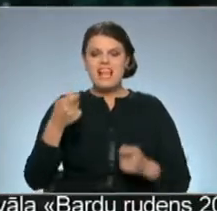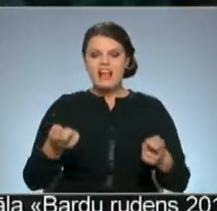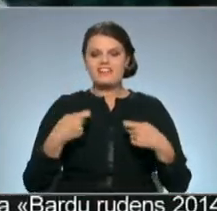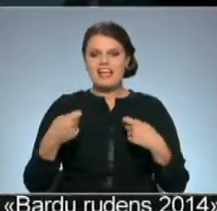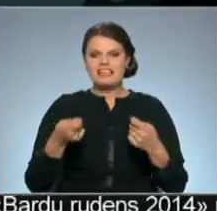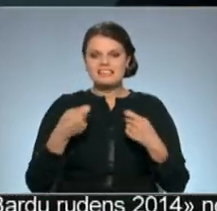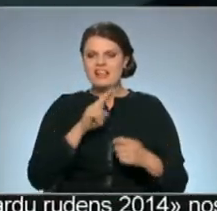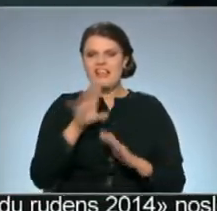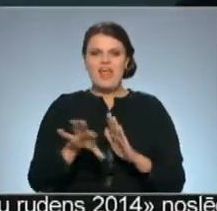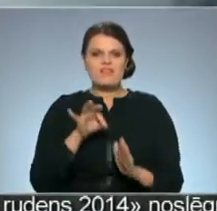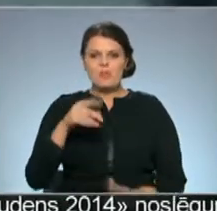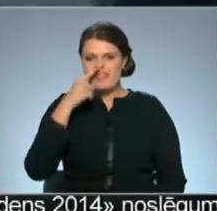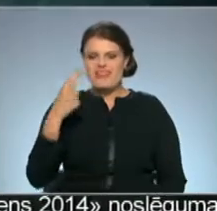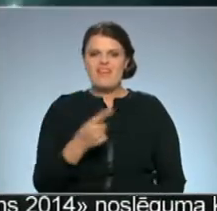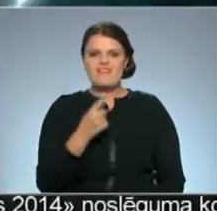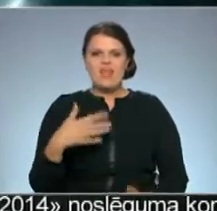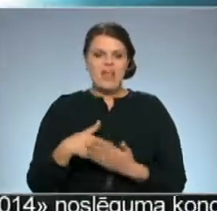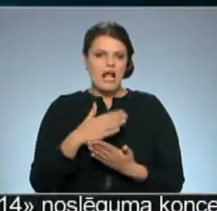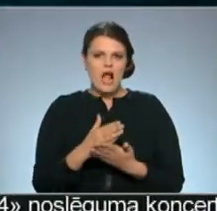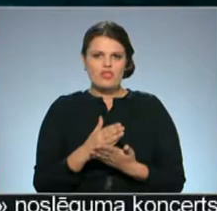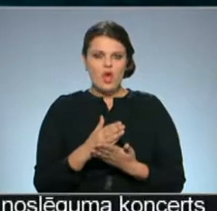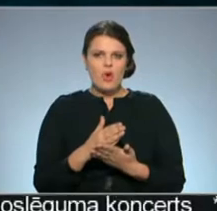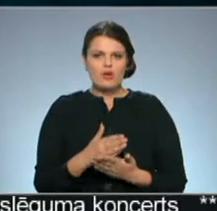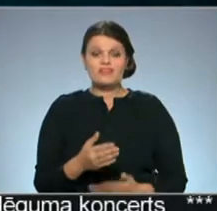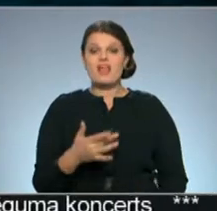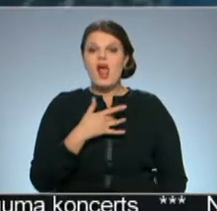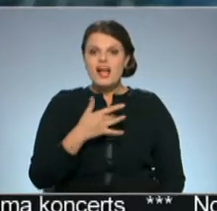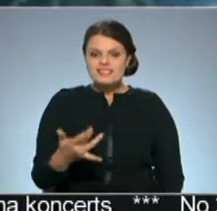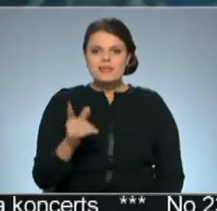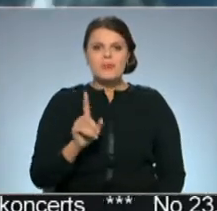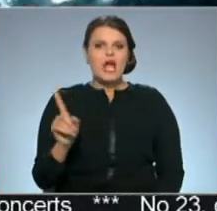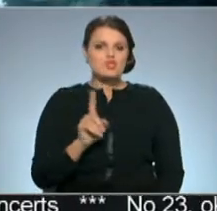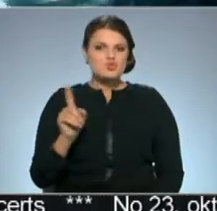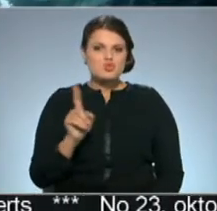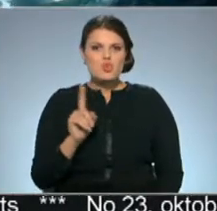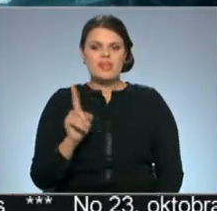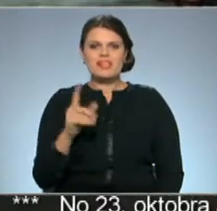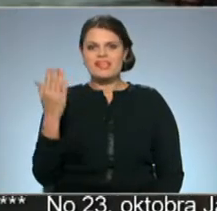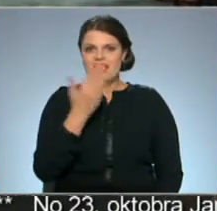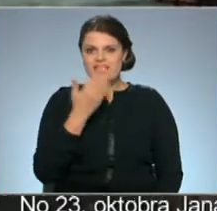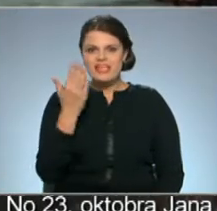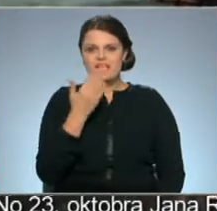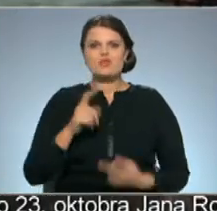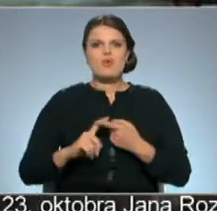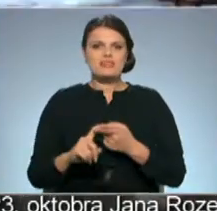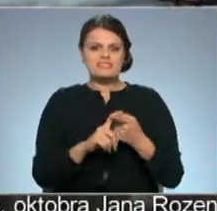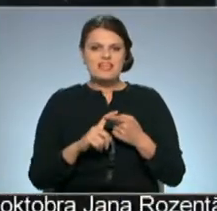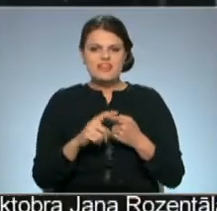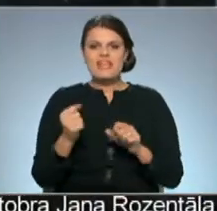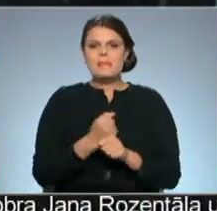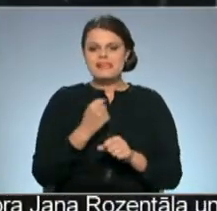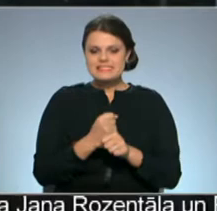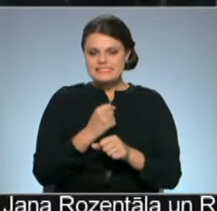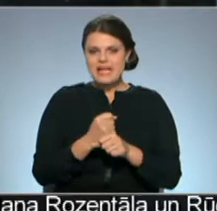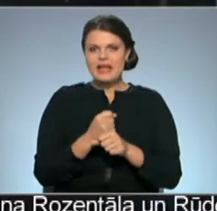nenominēšana nevienā kategorijā. Acīm redzot, ir kino savienības izdarījusi